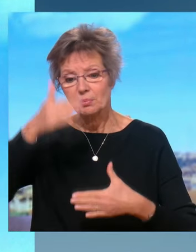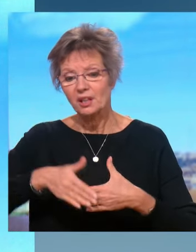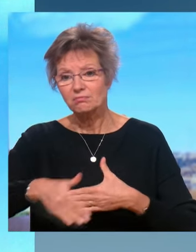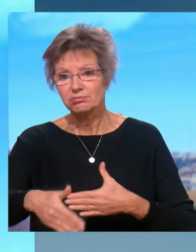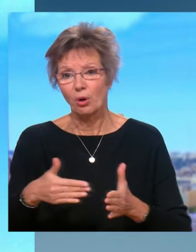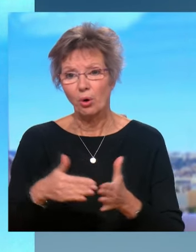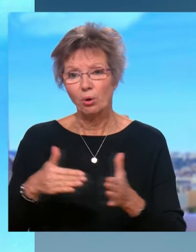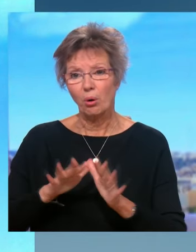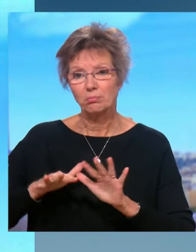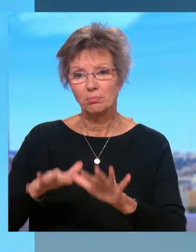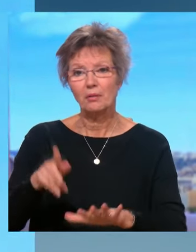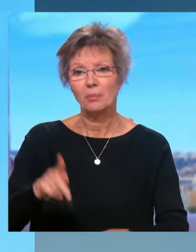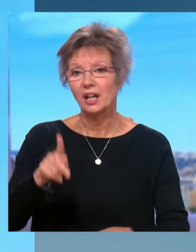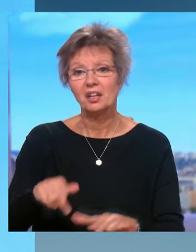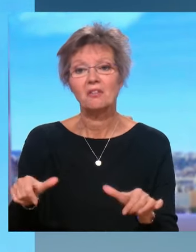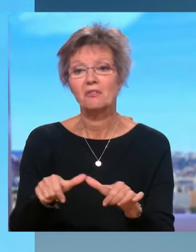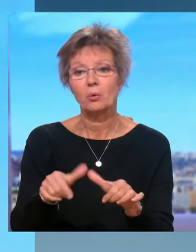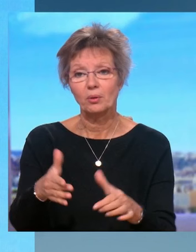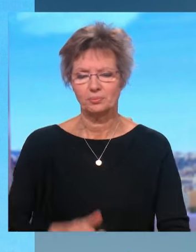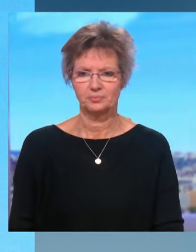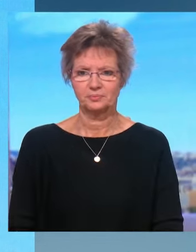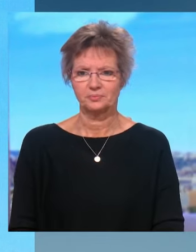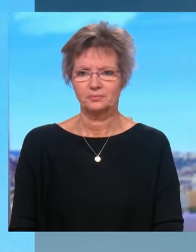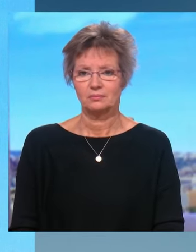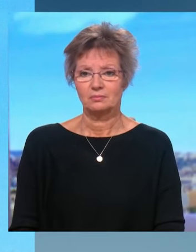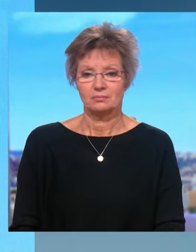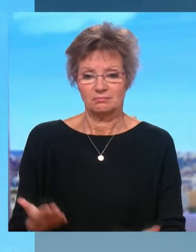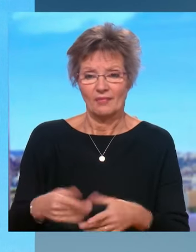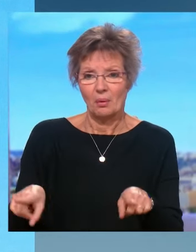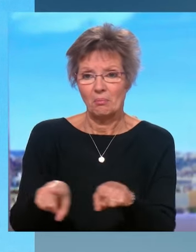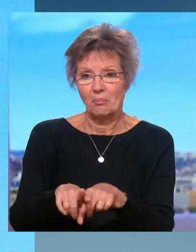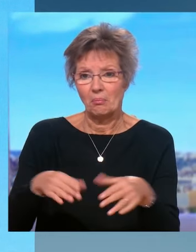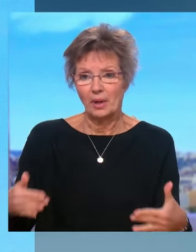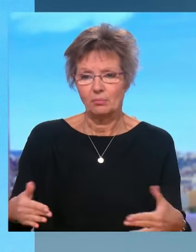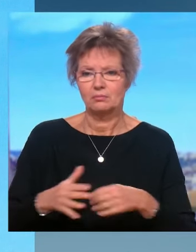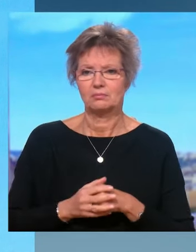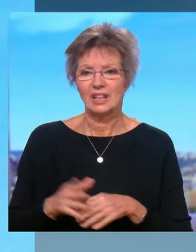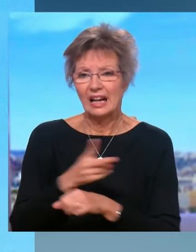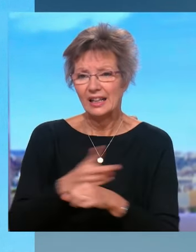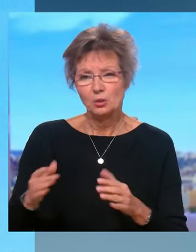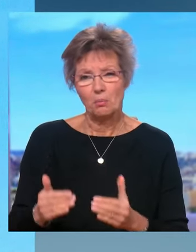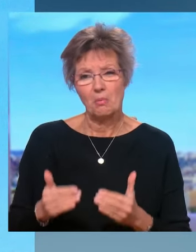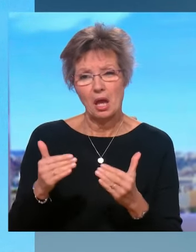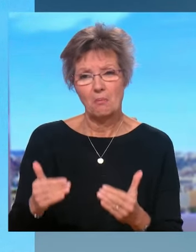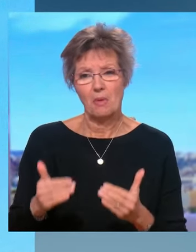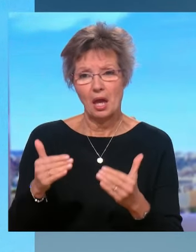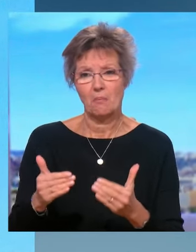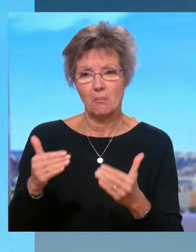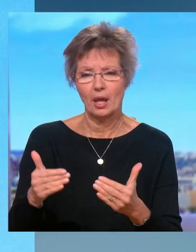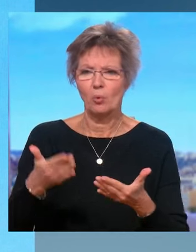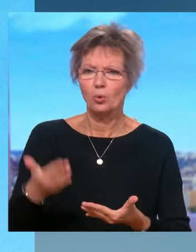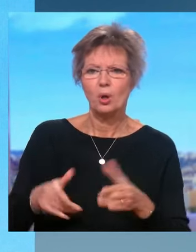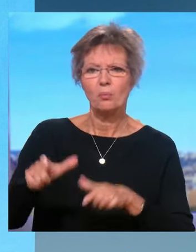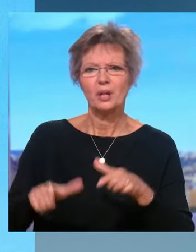d'autres qui sont prévues à Paris, comment vous réagirez ? De la même façon, en fait, ce risque ne disparaît pas au fur et à mesure des jours. On a aujourd'hui des gens qui